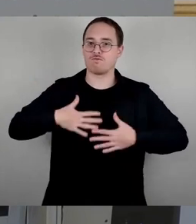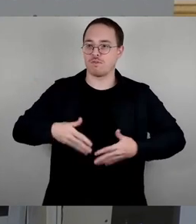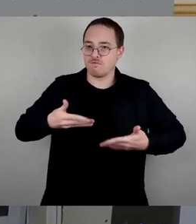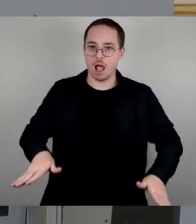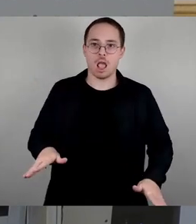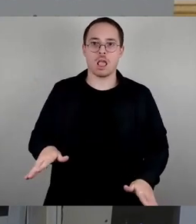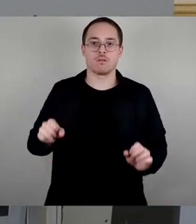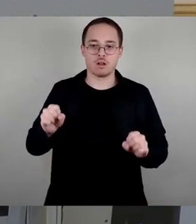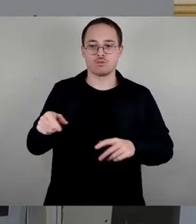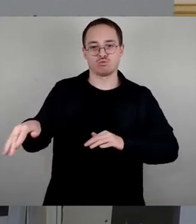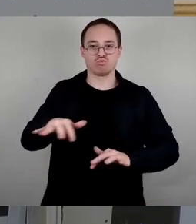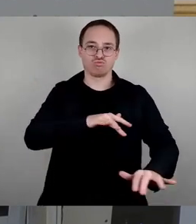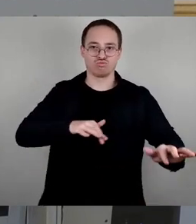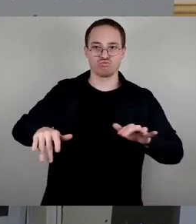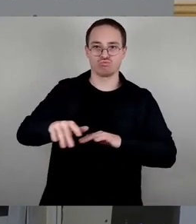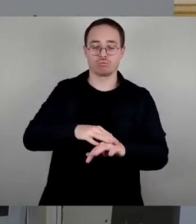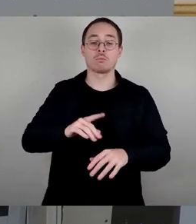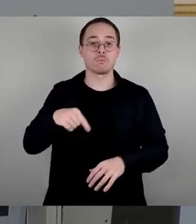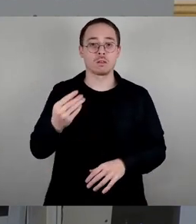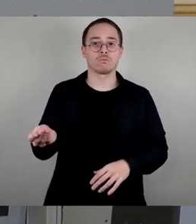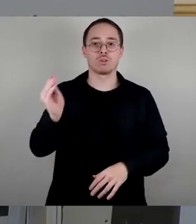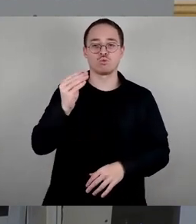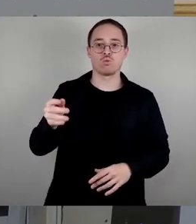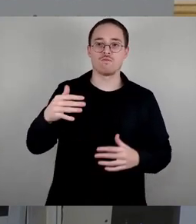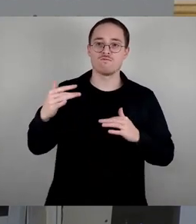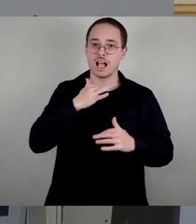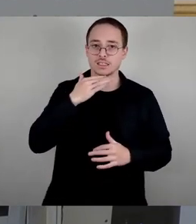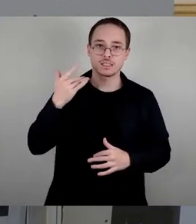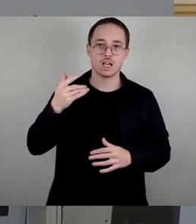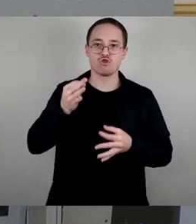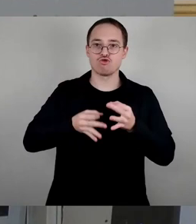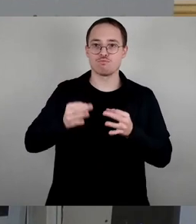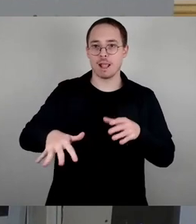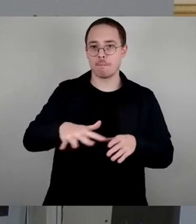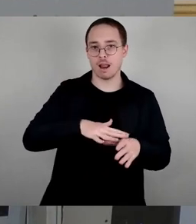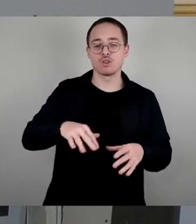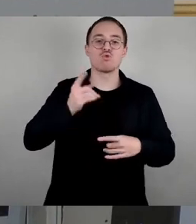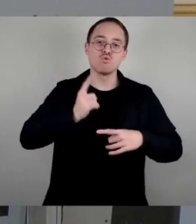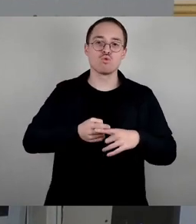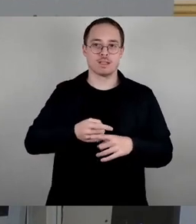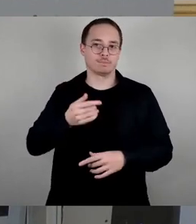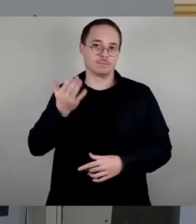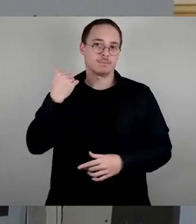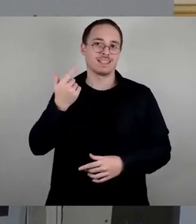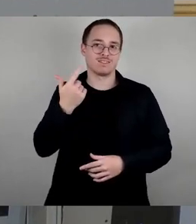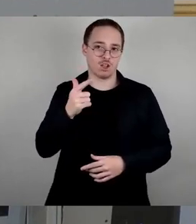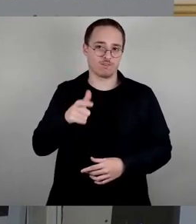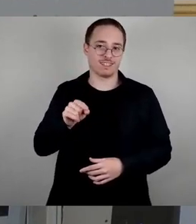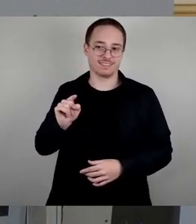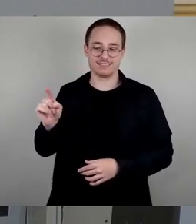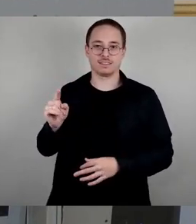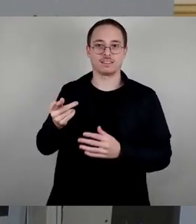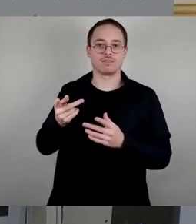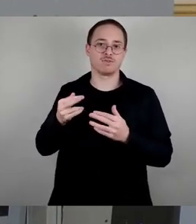2022 eine Sanitäranlage wurde neu gebaut. Das heißt, es wurde in der langen